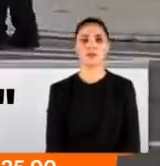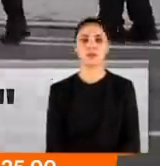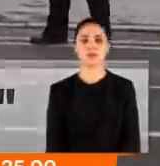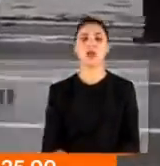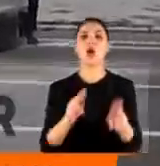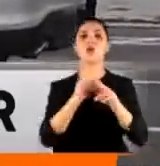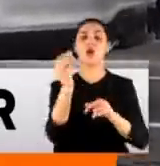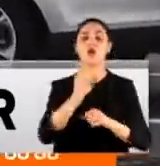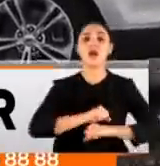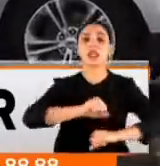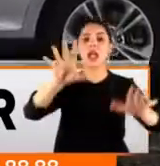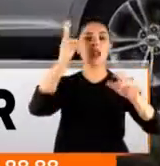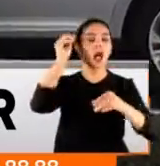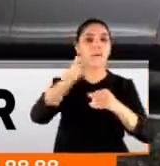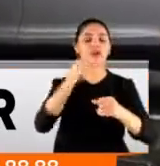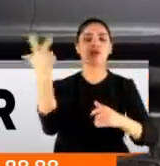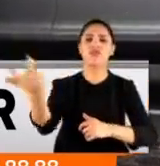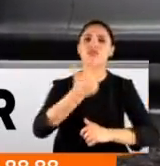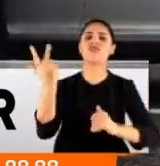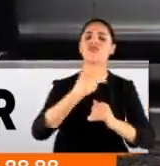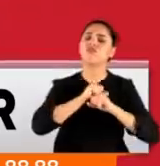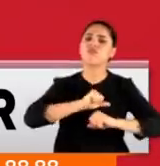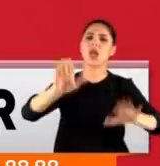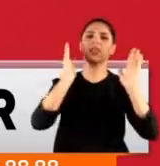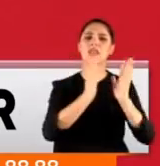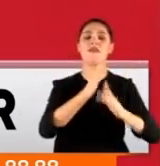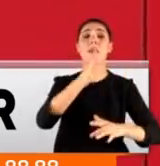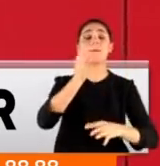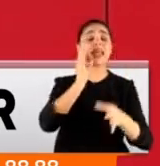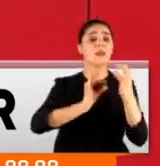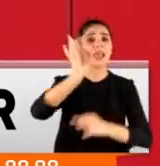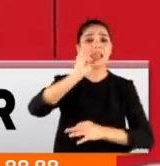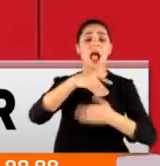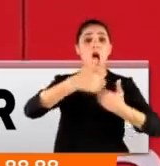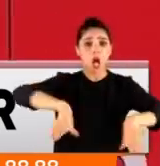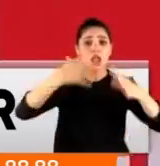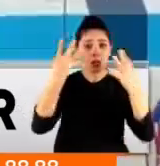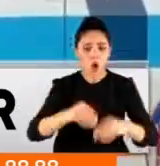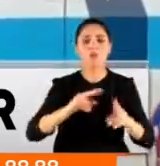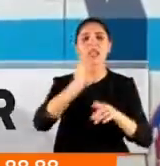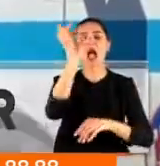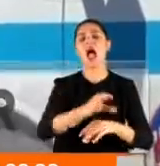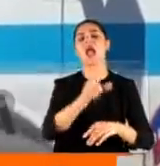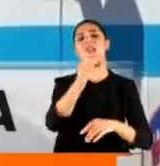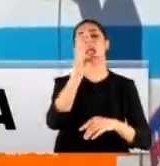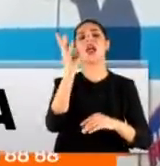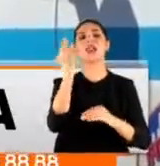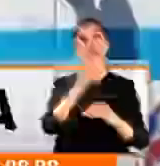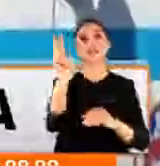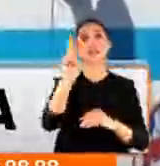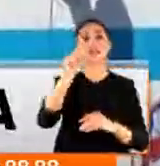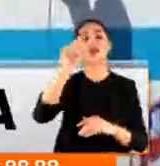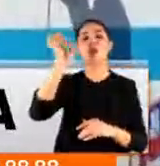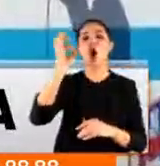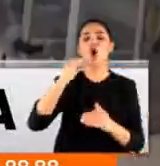Covid-19 salgını Amerika'da hız kesmeden yayılıyor. Bilim insanları eğer önlem alınmazsa vaka sayısının 20 Ocağı kadar